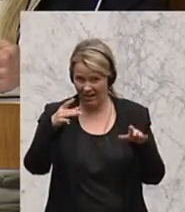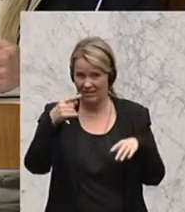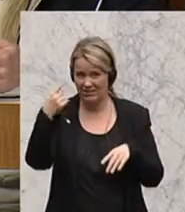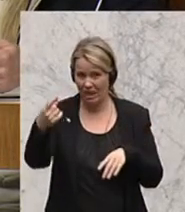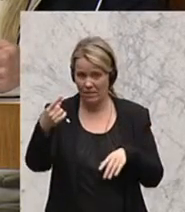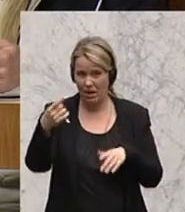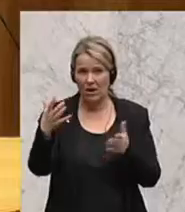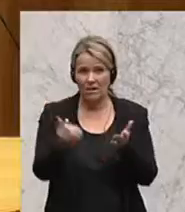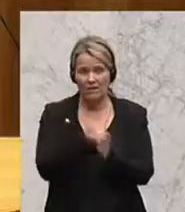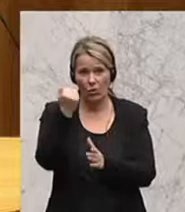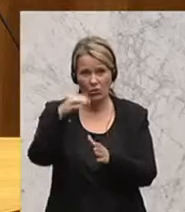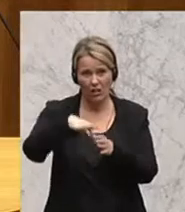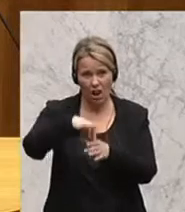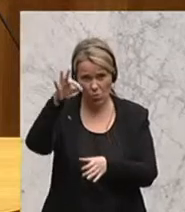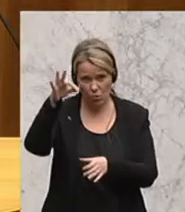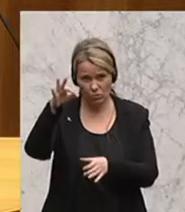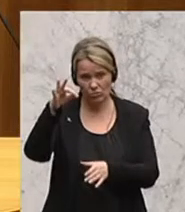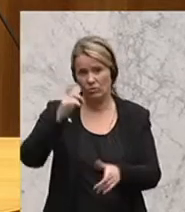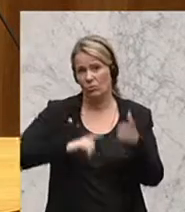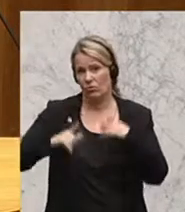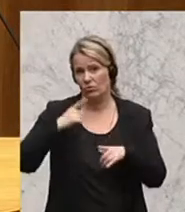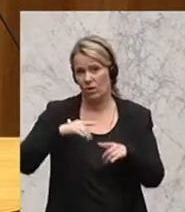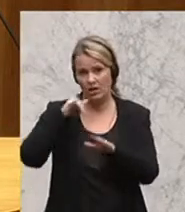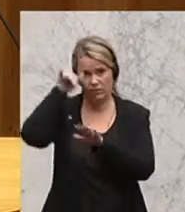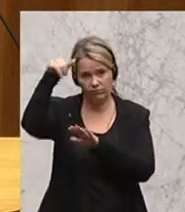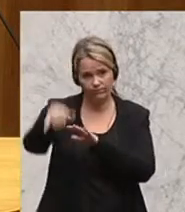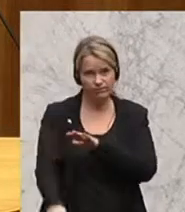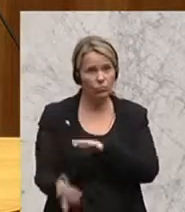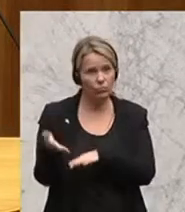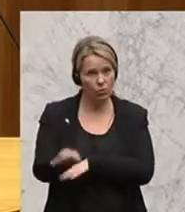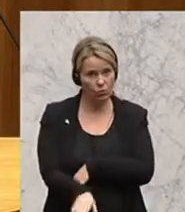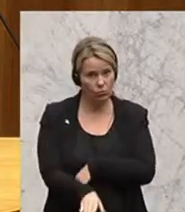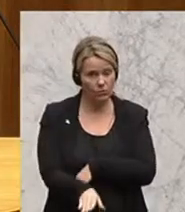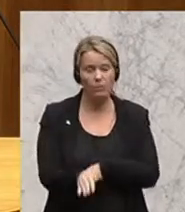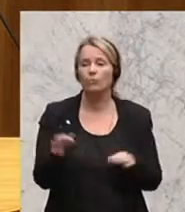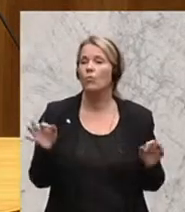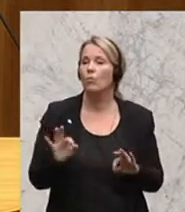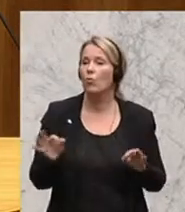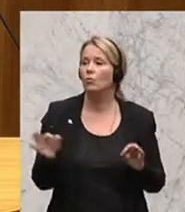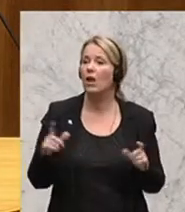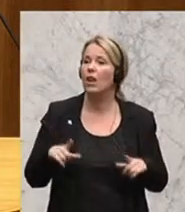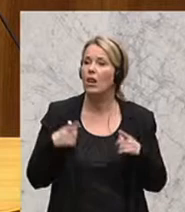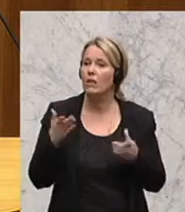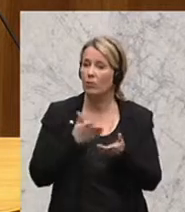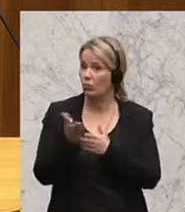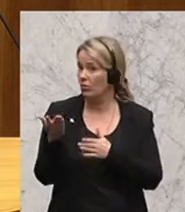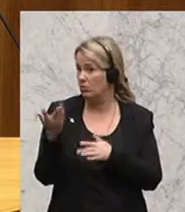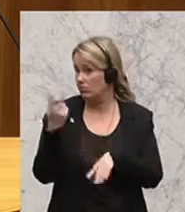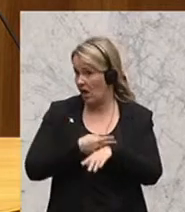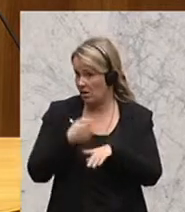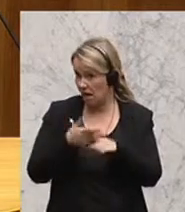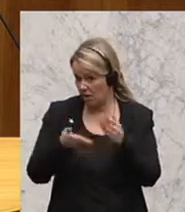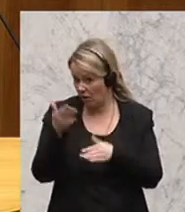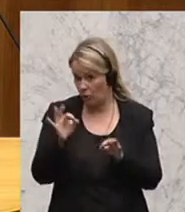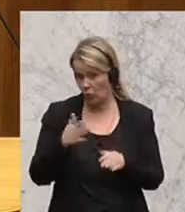gewonnen haben, und leider in den Tod gestürzt sind oder endet das Leben durch Krankheit oder wie bei